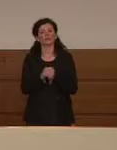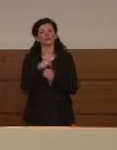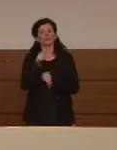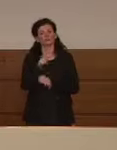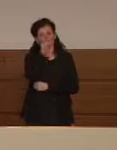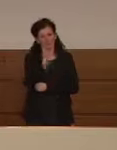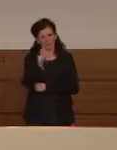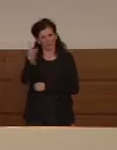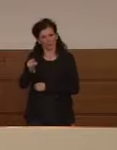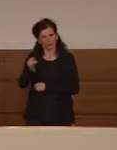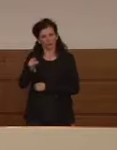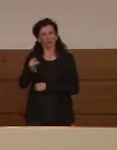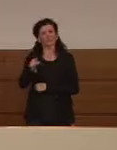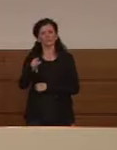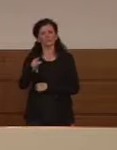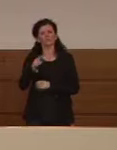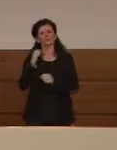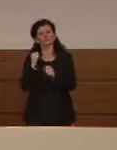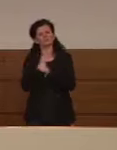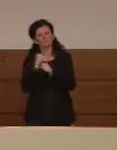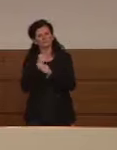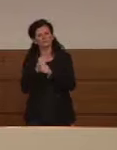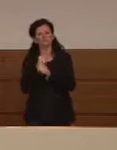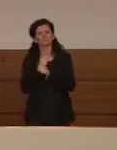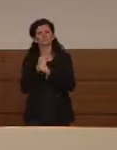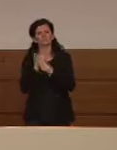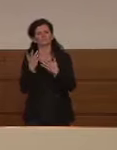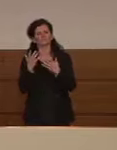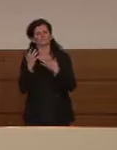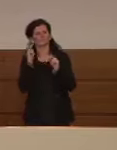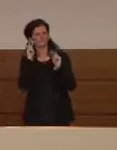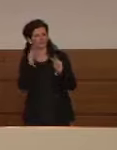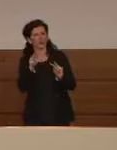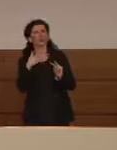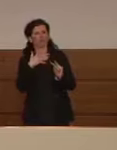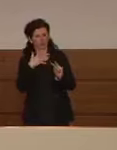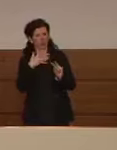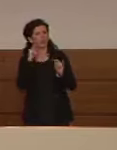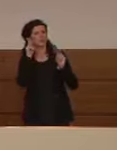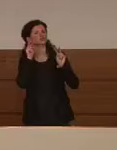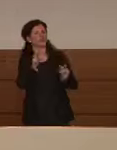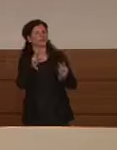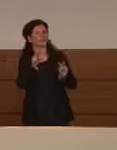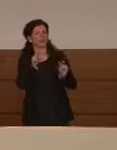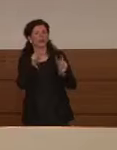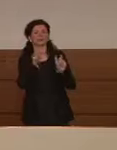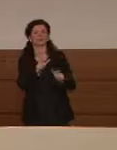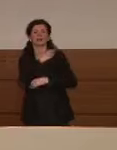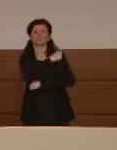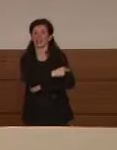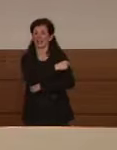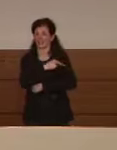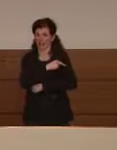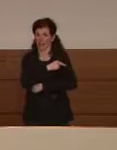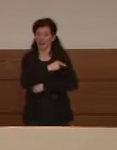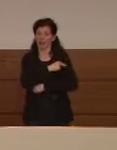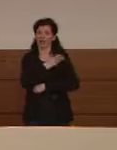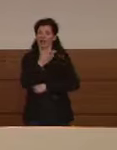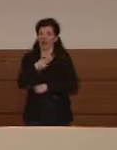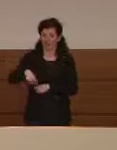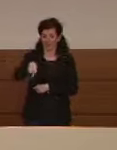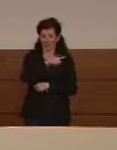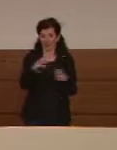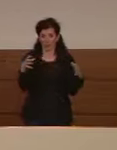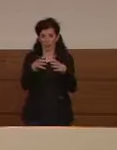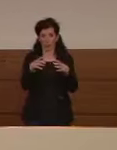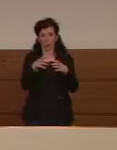viene impiegato sotto una particolare misura di sorveglianza sanitaria. Quindi anche questo personale viene